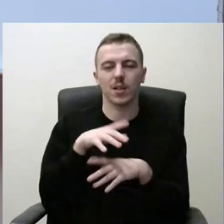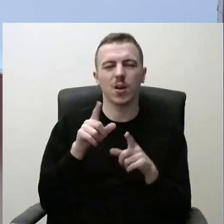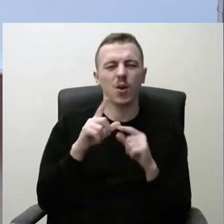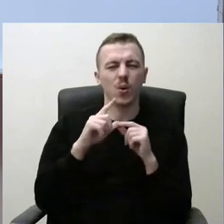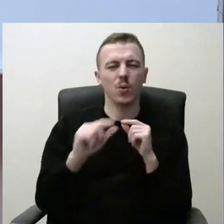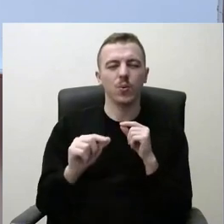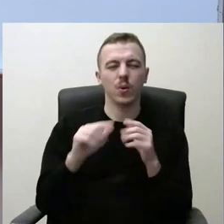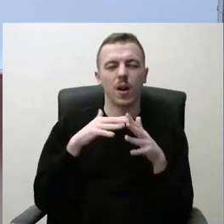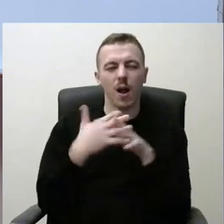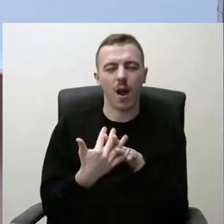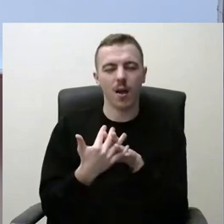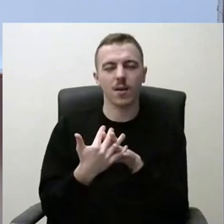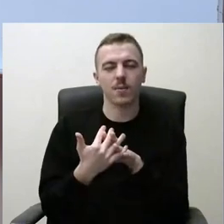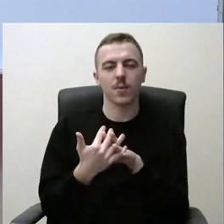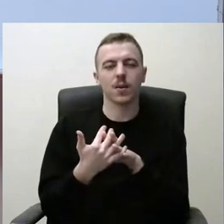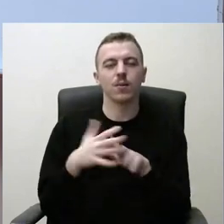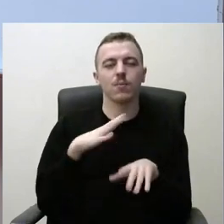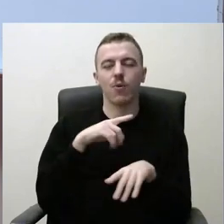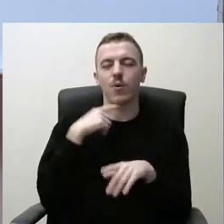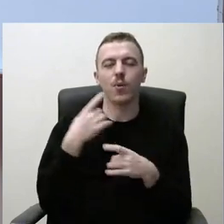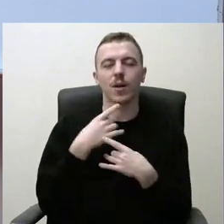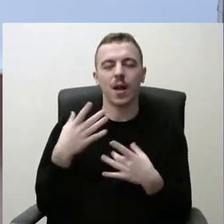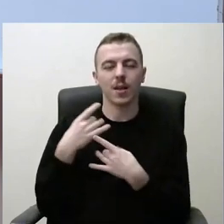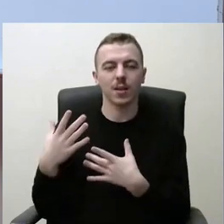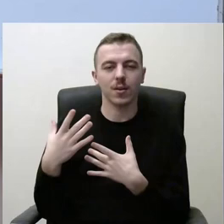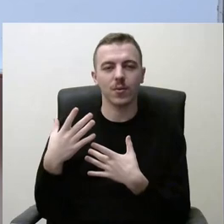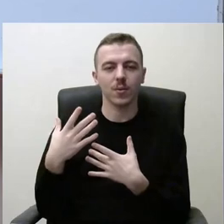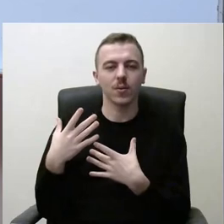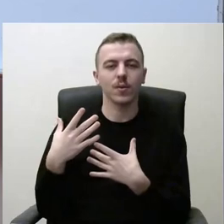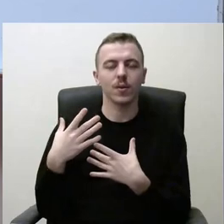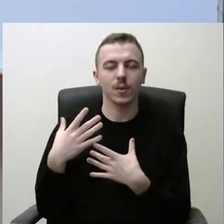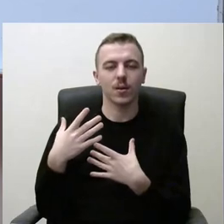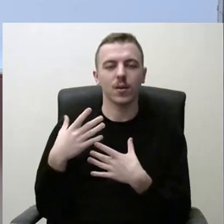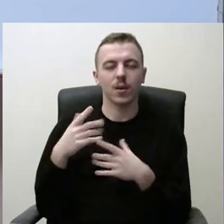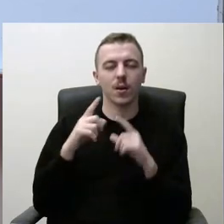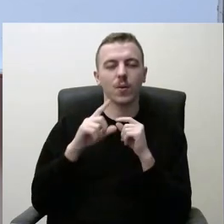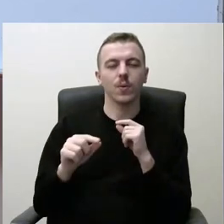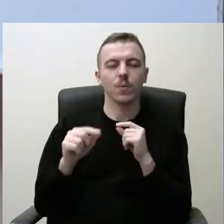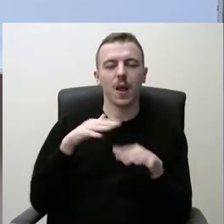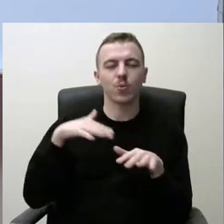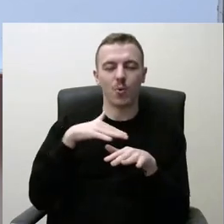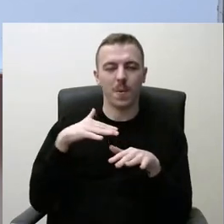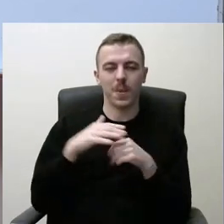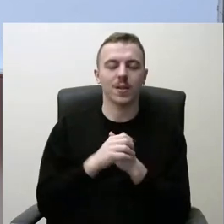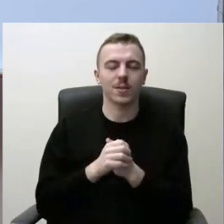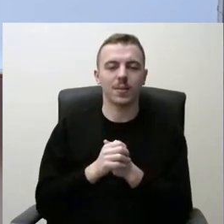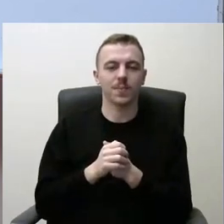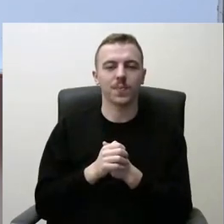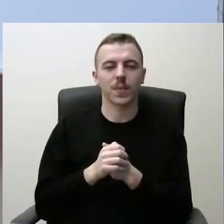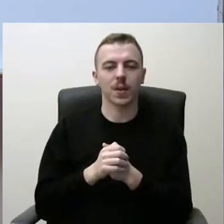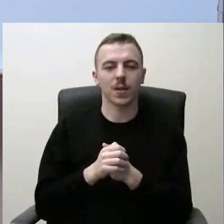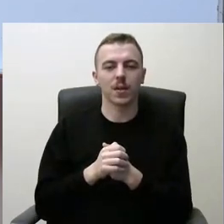kaimuose. Buvo daug renginių atokiuose bendruomenėse. Na ir tikrai